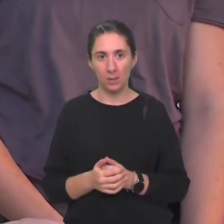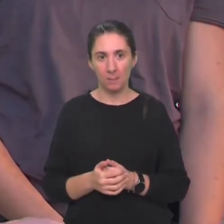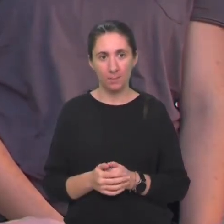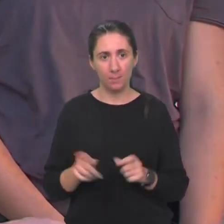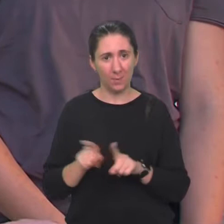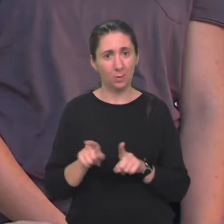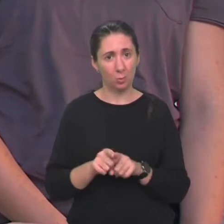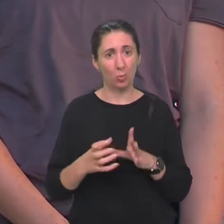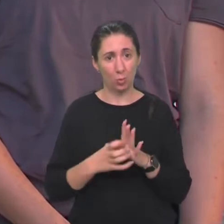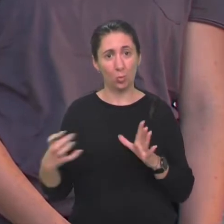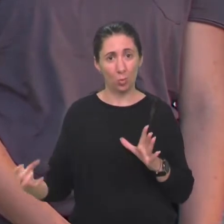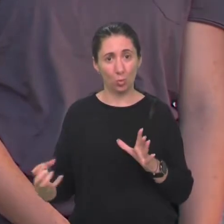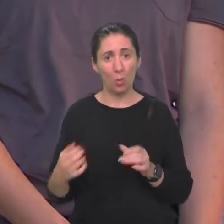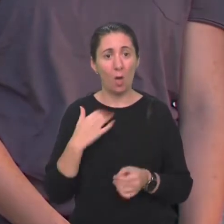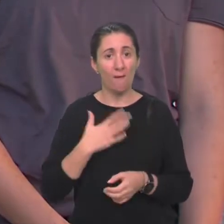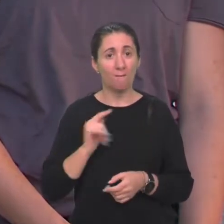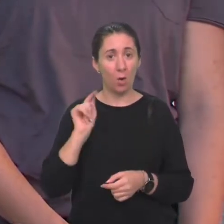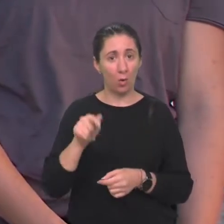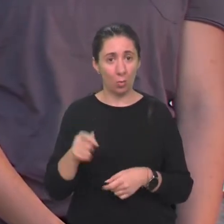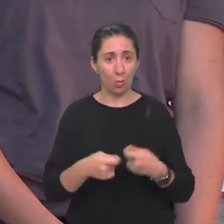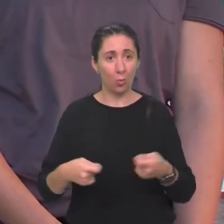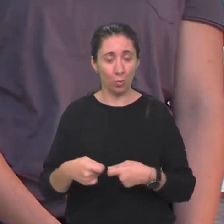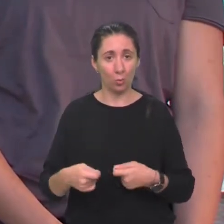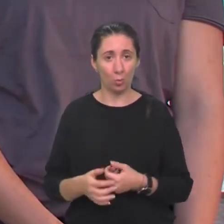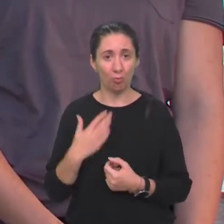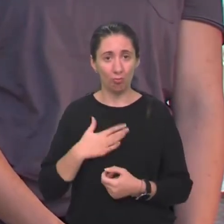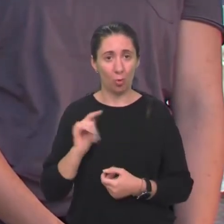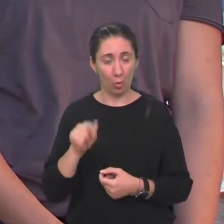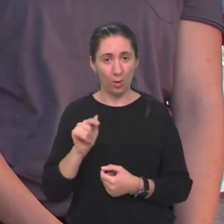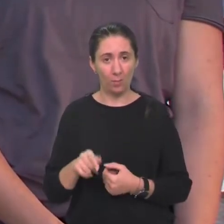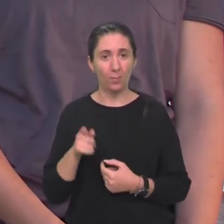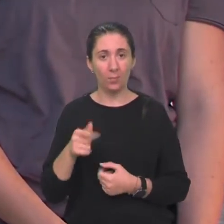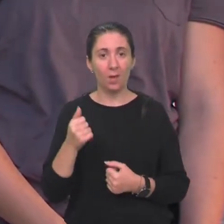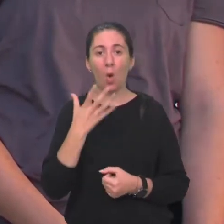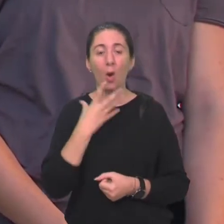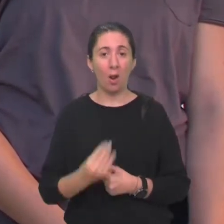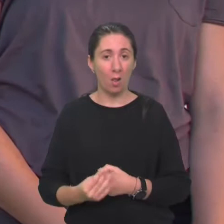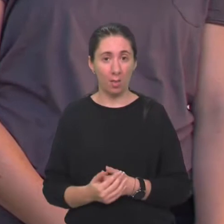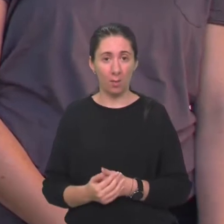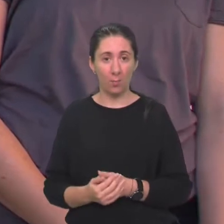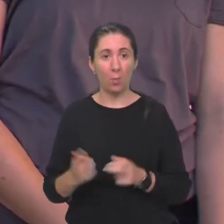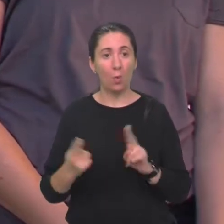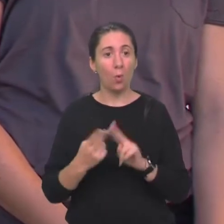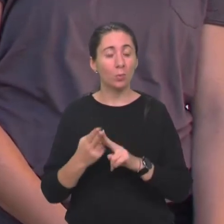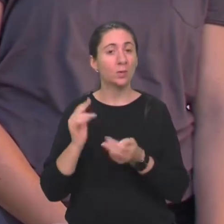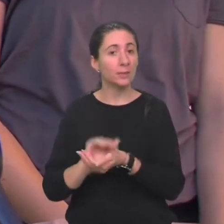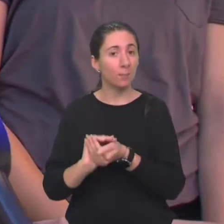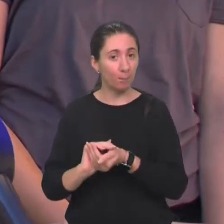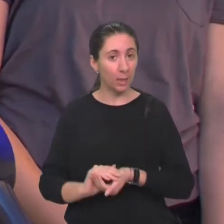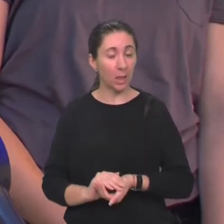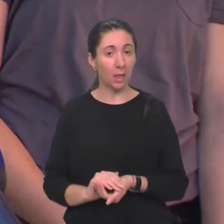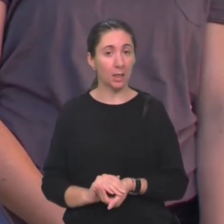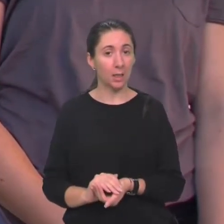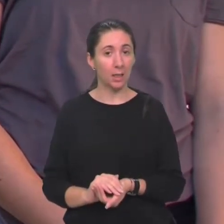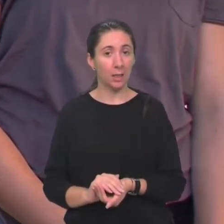Isto sam dugo u udruzi, ali volim ići u udruzu. udrugu. Jako me tamo lijepo. Poznala sam prijatelje,